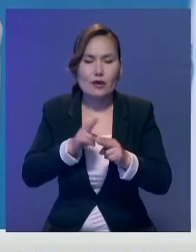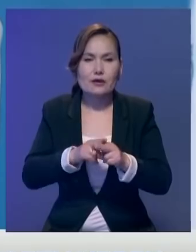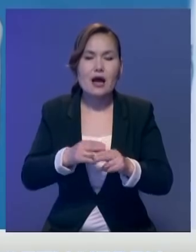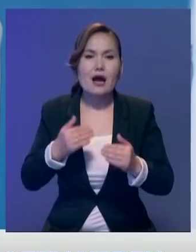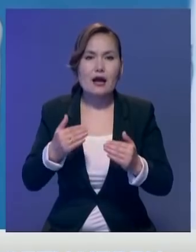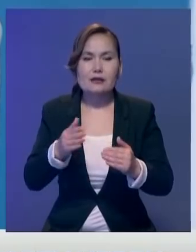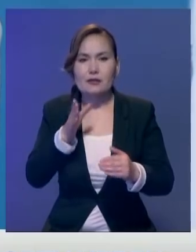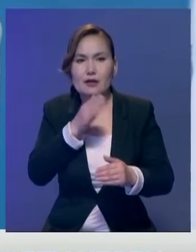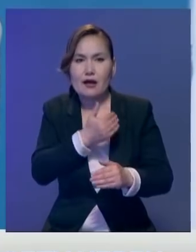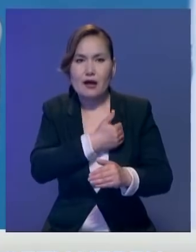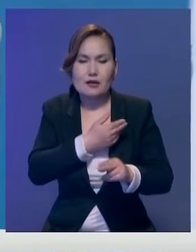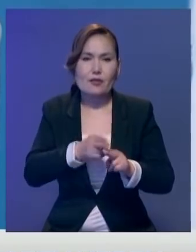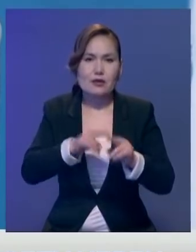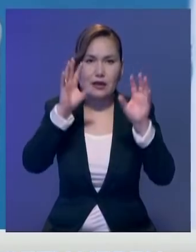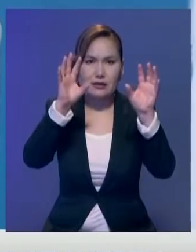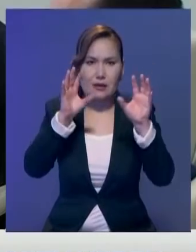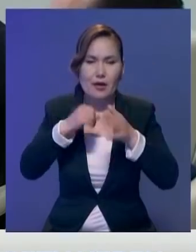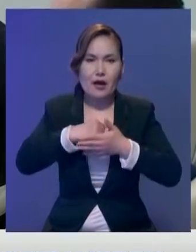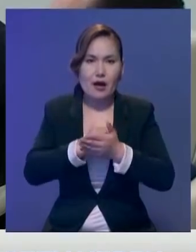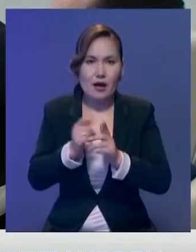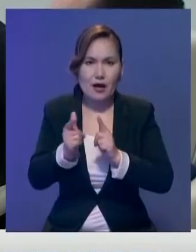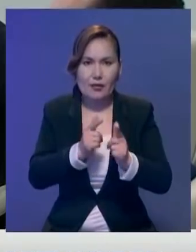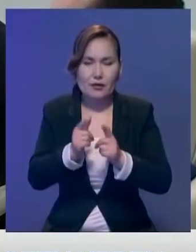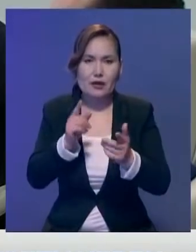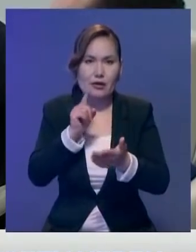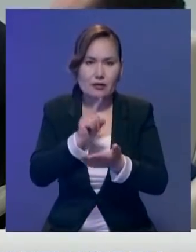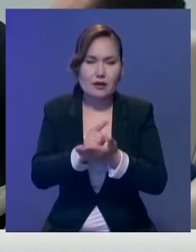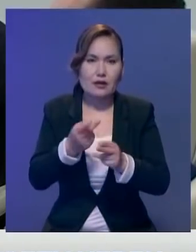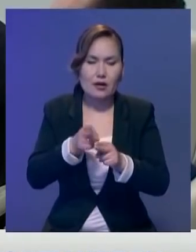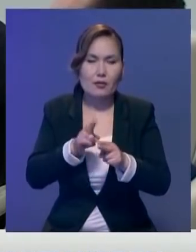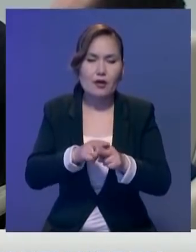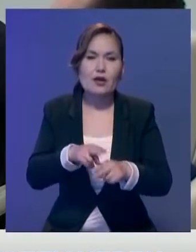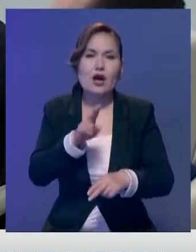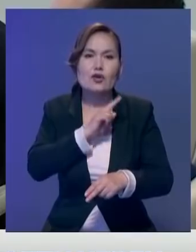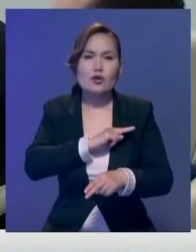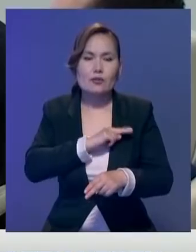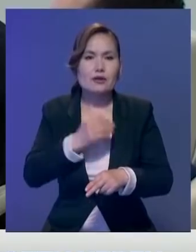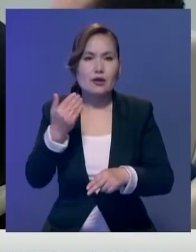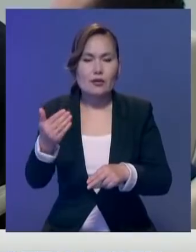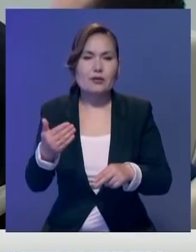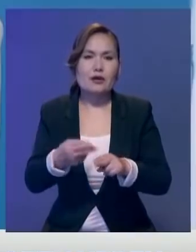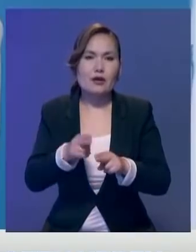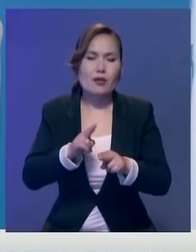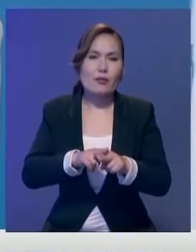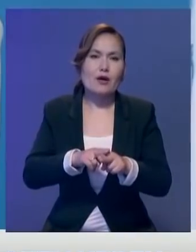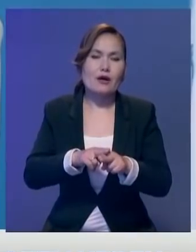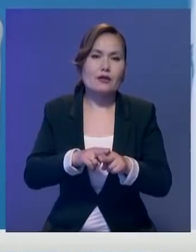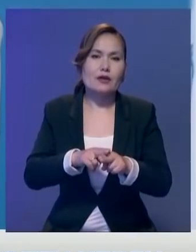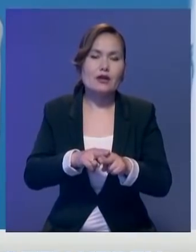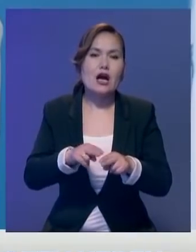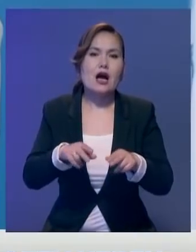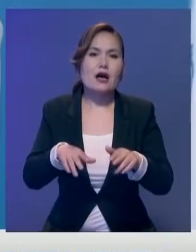картаныңызға сәйкес, оғызан бұйыл қабылдануы керек. Жұмыс тоғы шенберінде мүмкін өзіңіздің ұсынысыңыз бен депутаттарының екінші